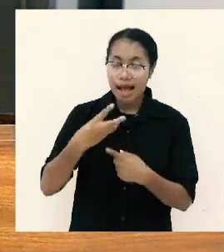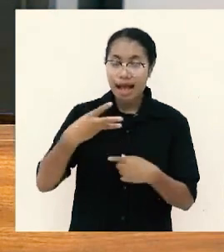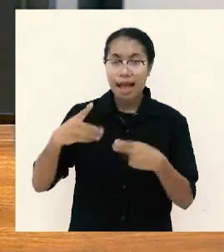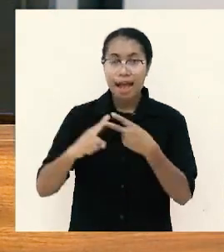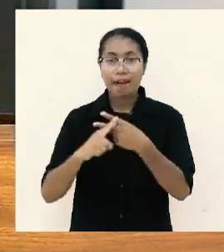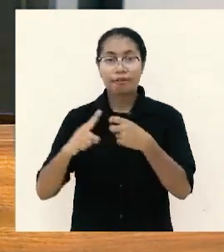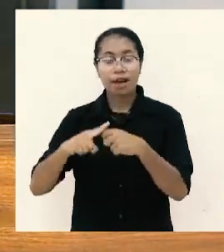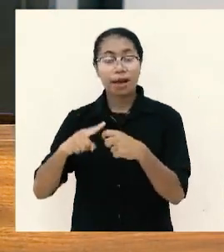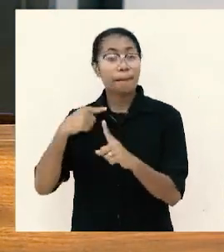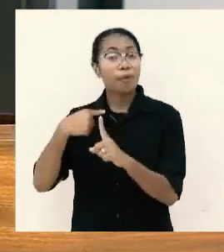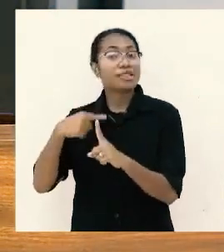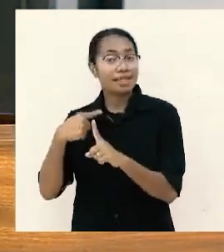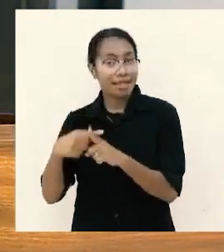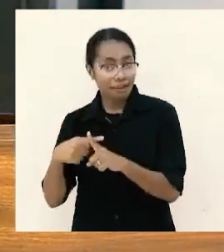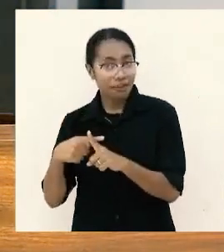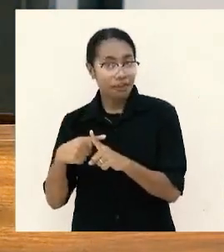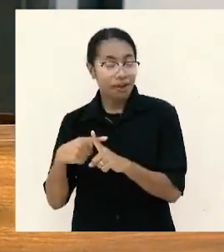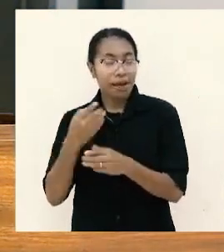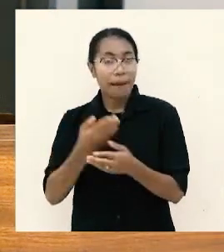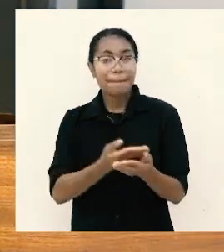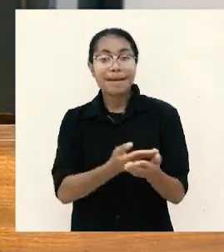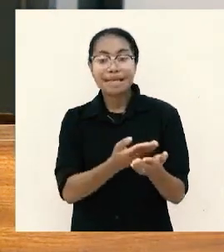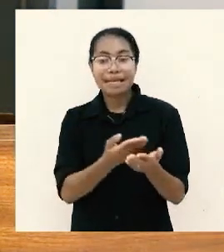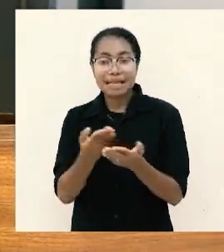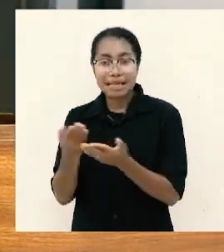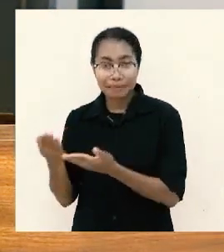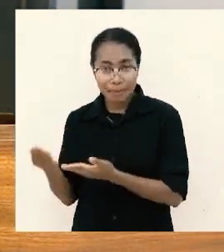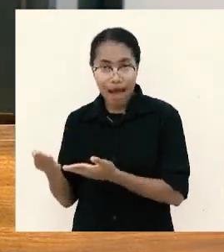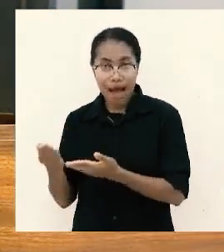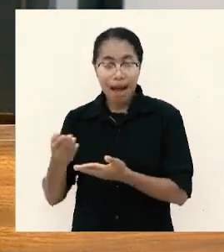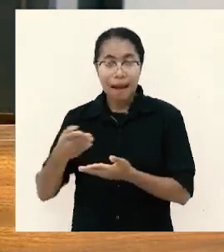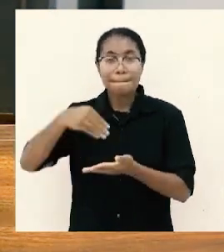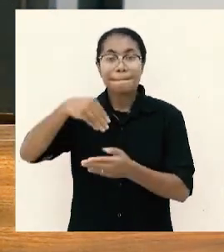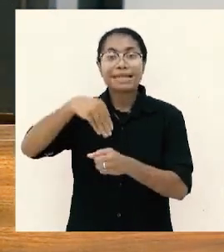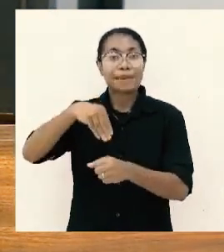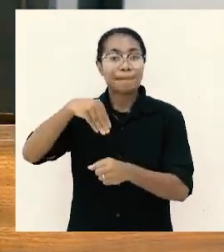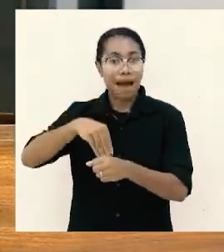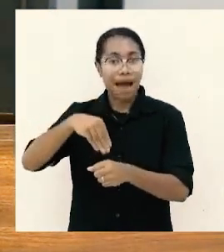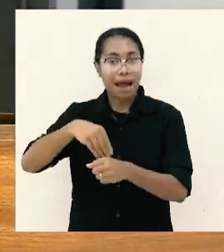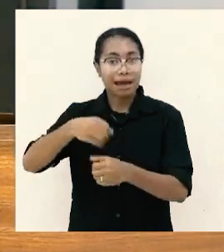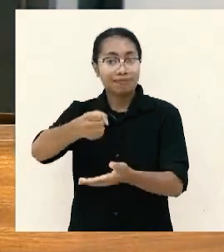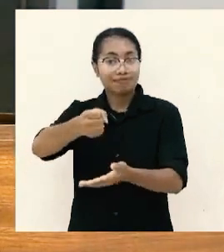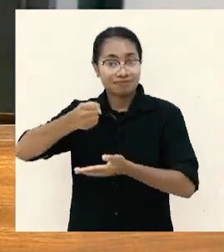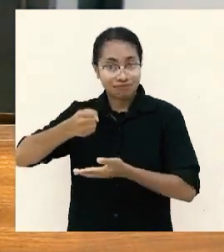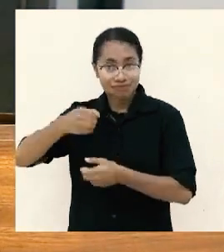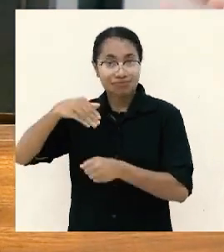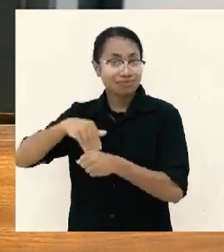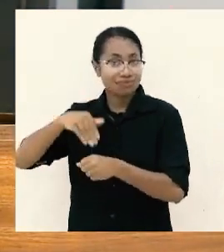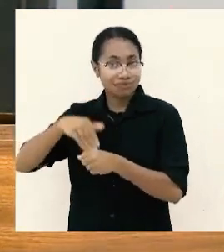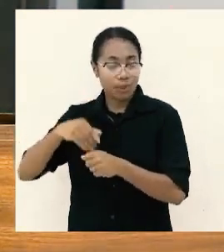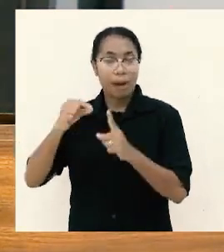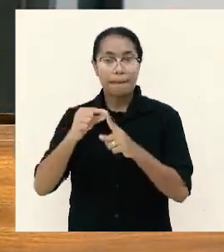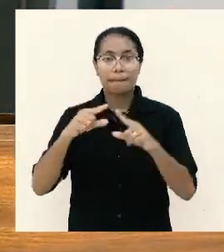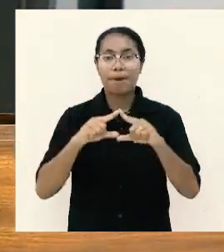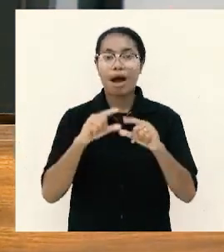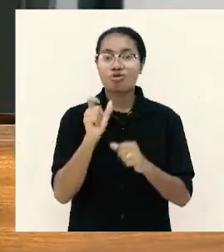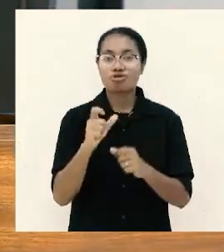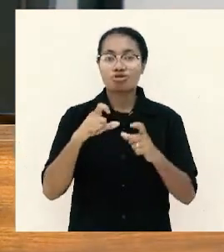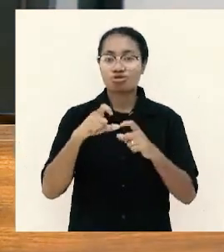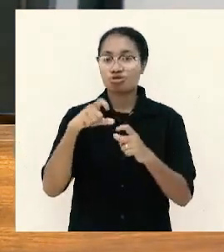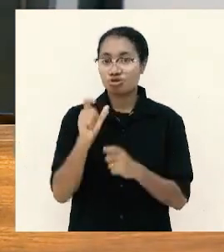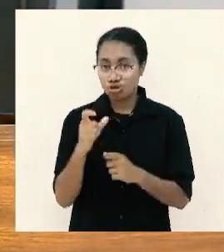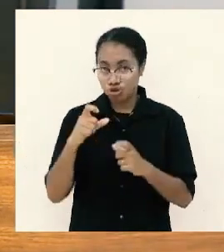Paulus sebagai penerima persembahan atau pemberian itu. Karena Paulus sendiri berkata bahwa